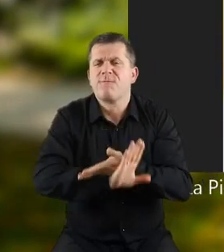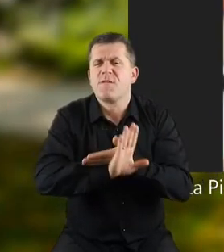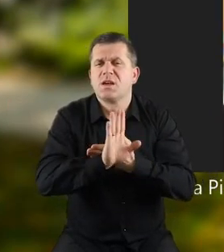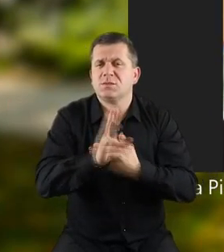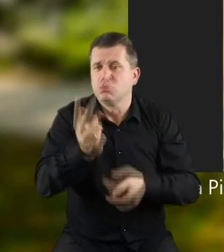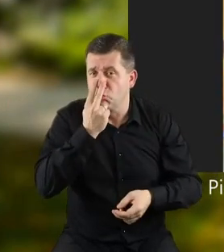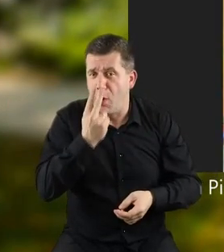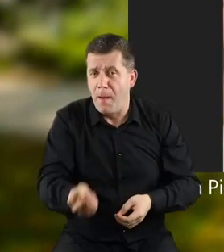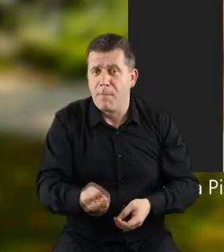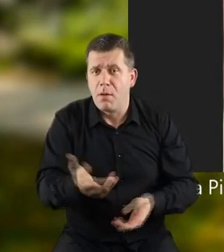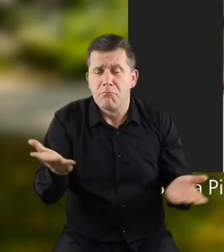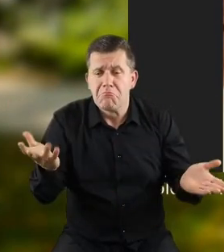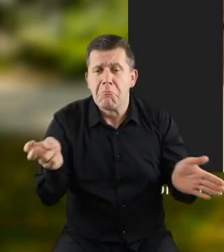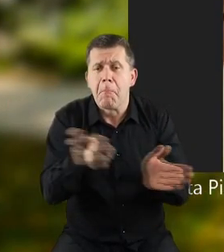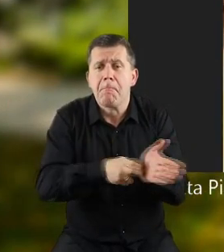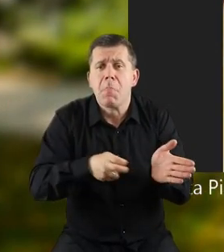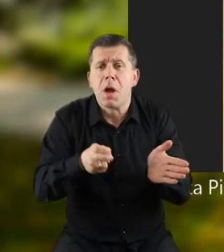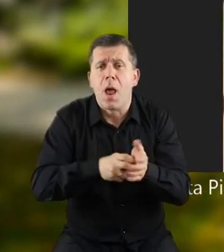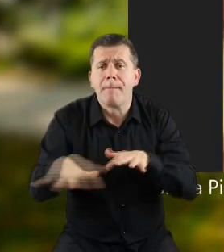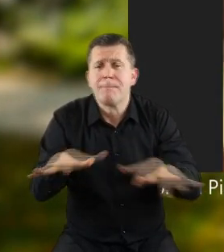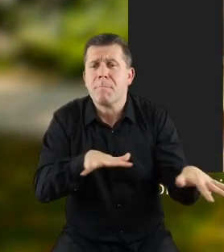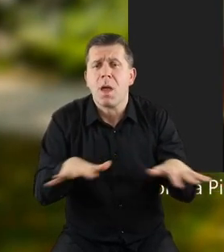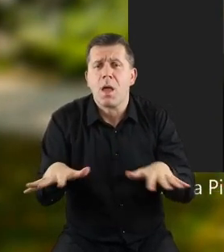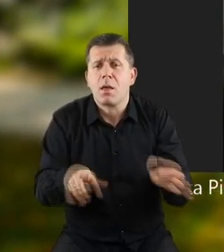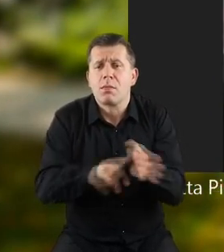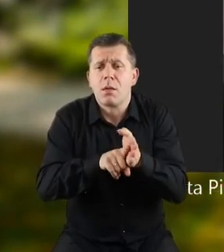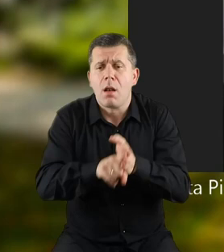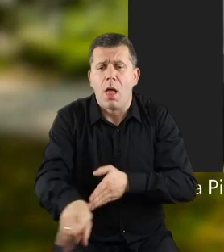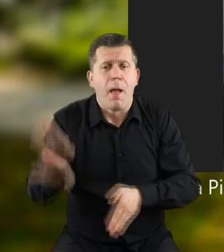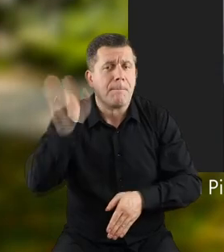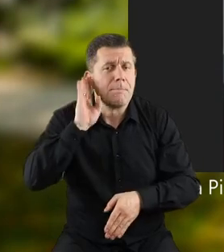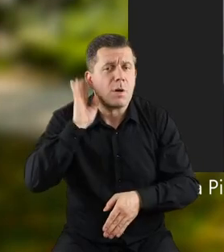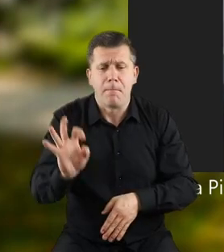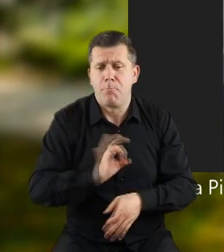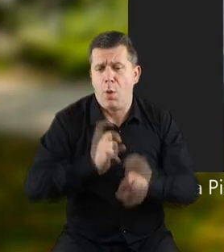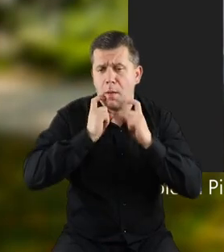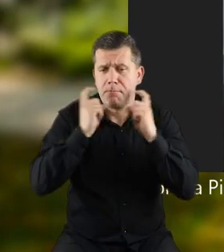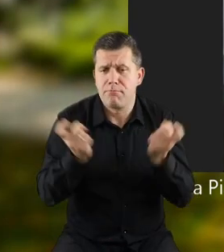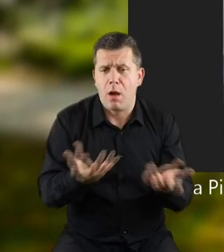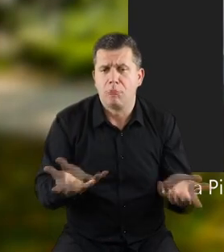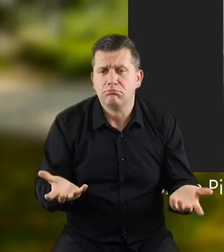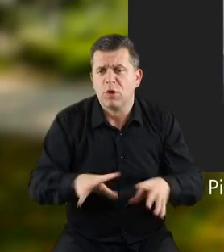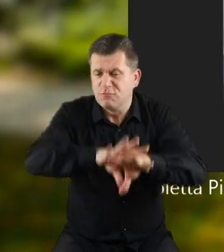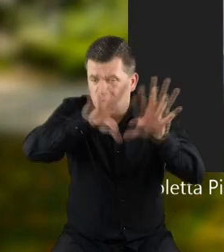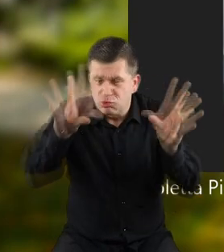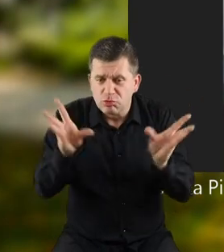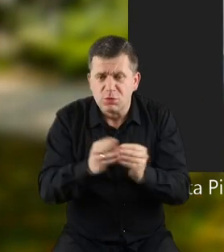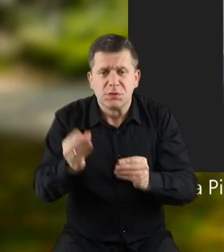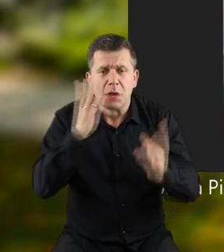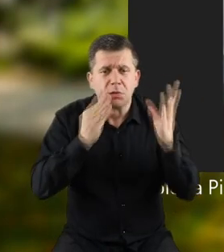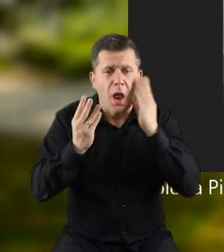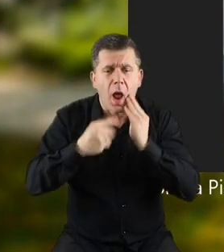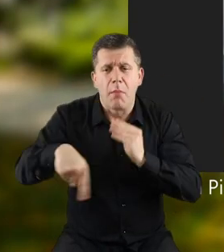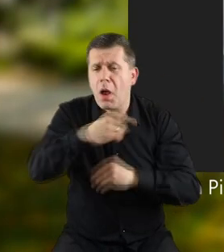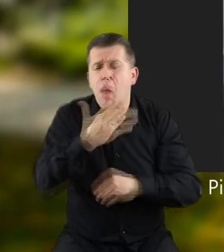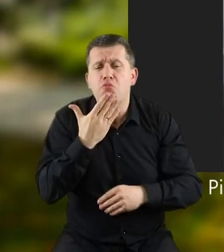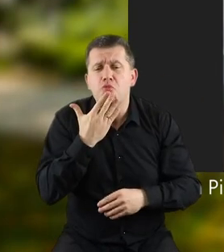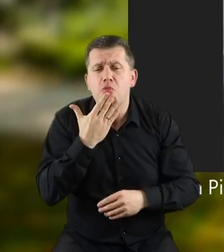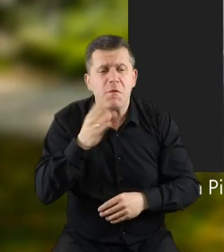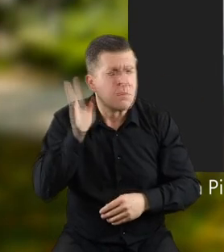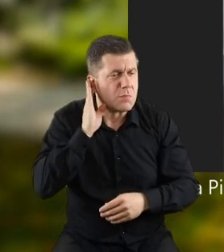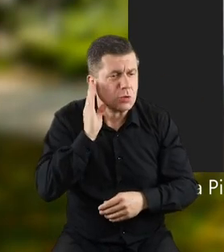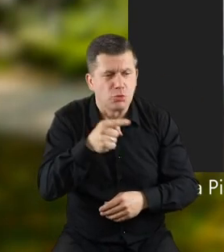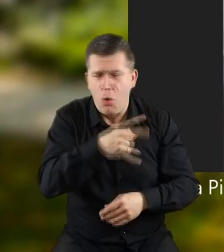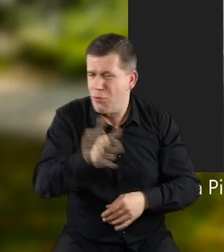wystawą, zobaczcie, zabrakło miejsca dla misia z mojej bajki. Wszystkie zabawki mówiły